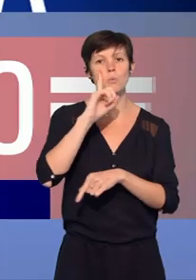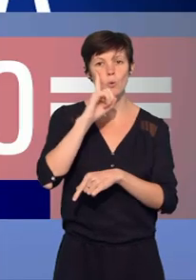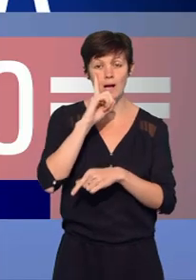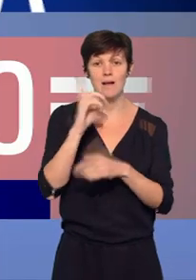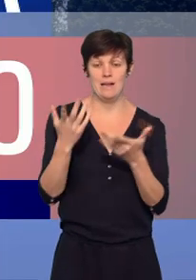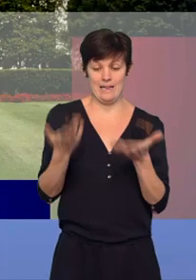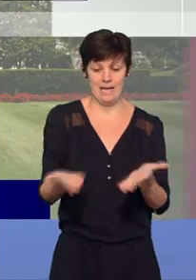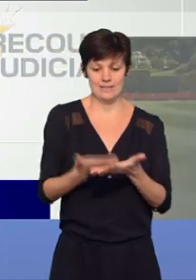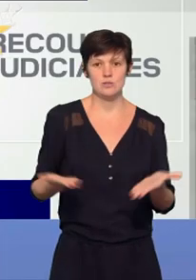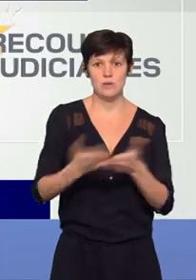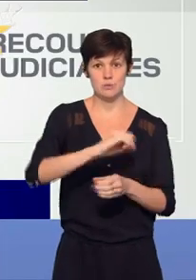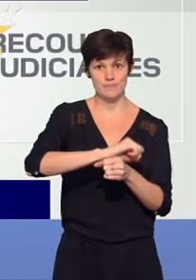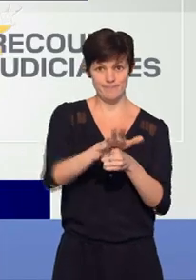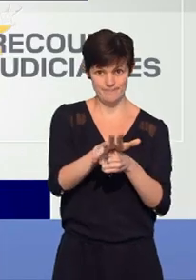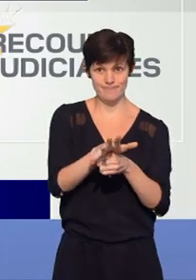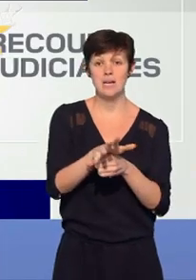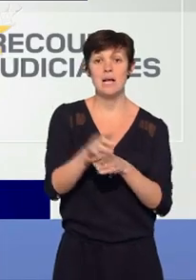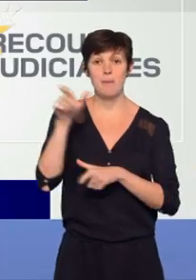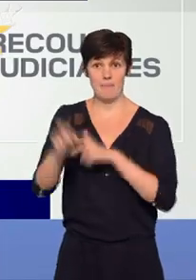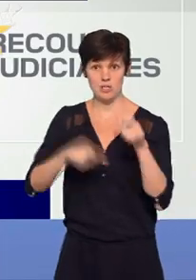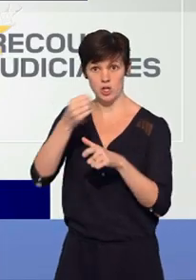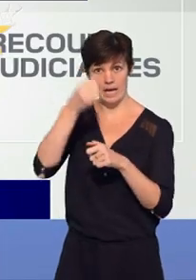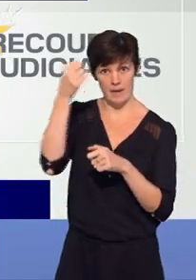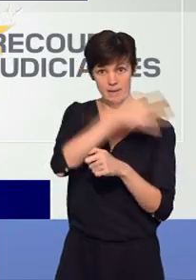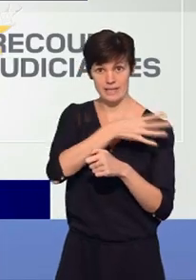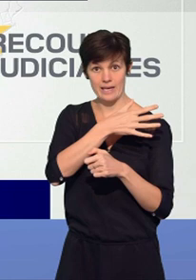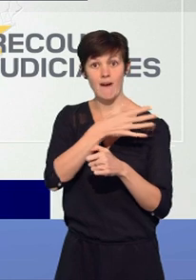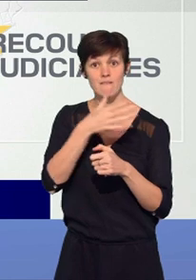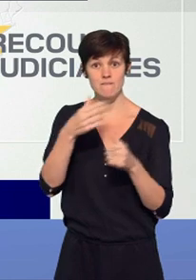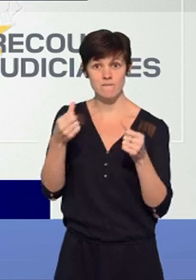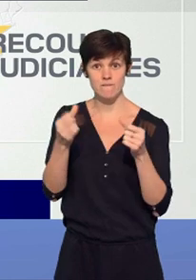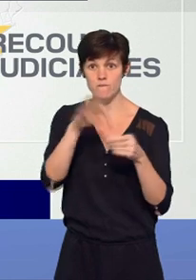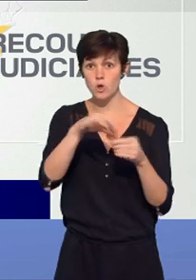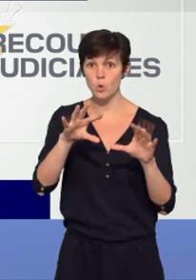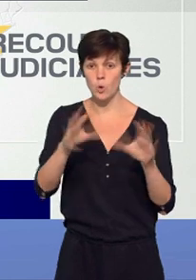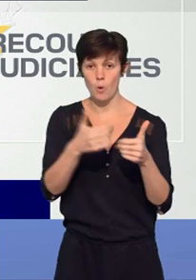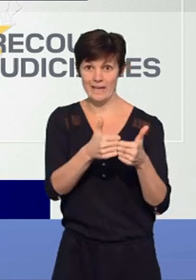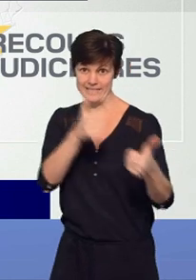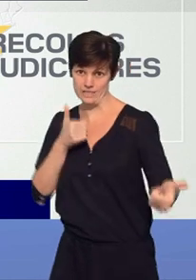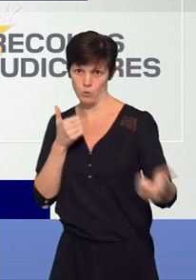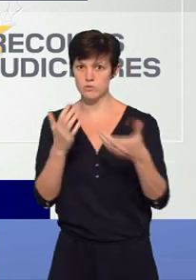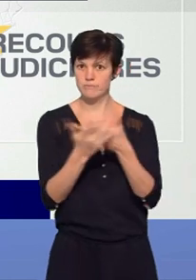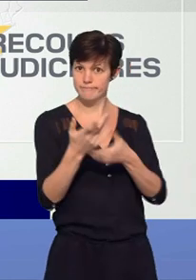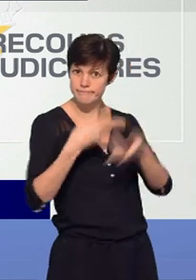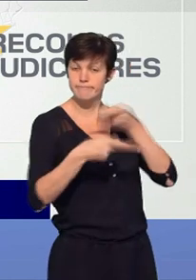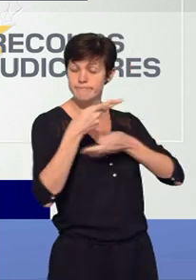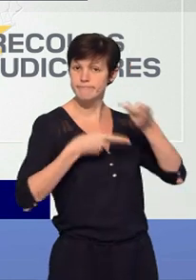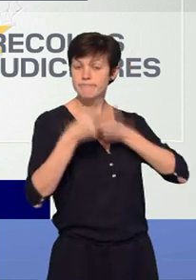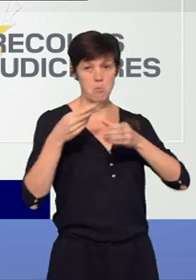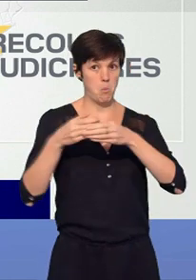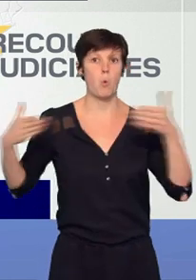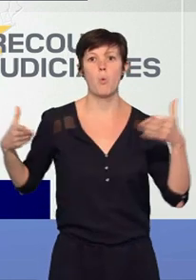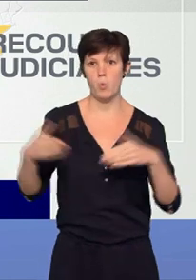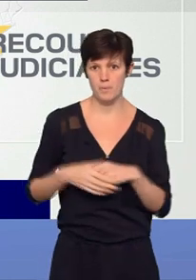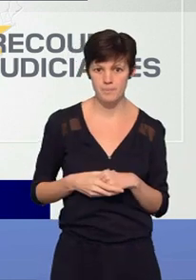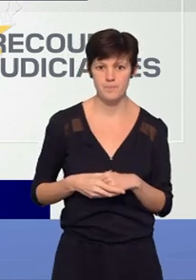pandémie de Covid. Les Américains ont recours en masse et donc ces bulletins vont prendre du temps à être comptés. Des recours, il en existe à différents